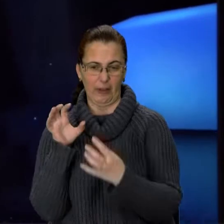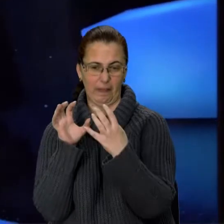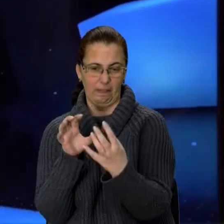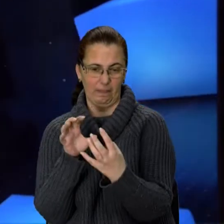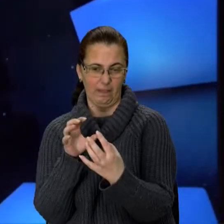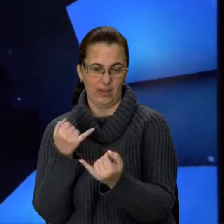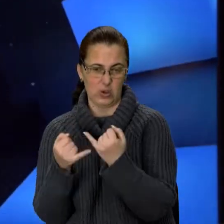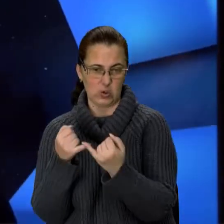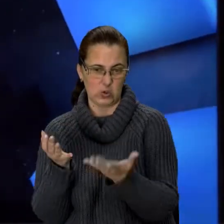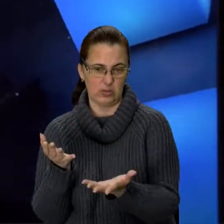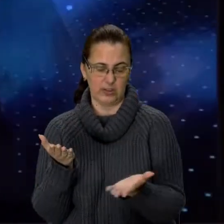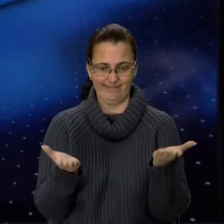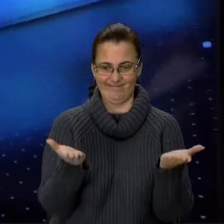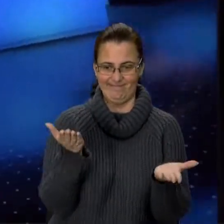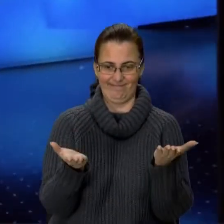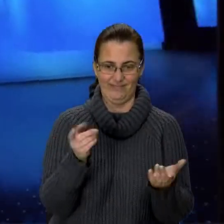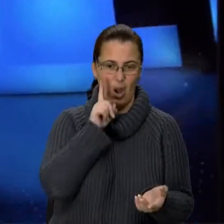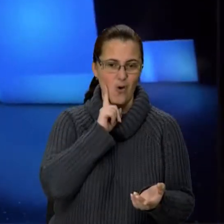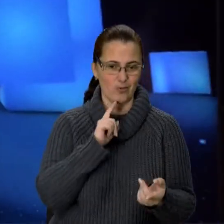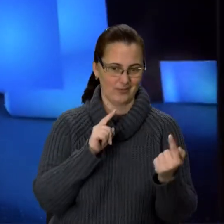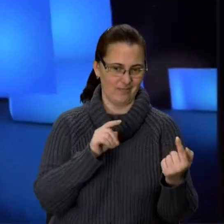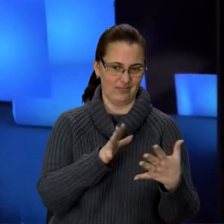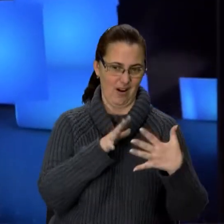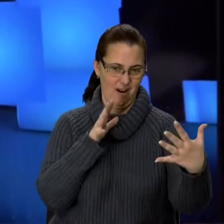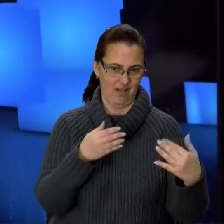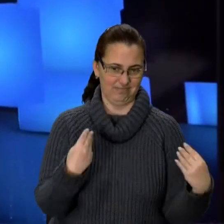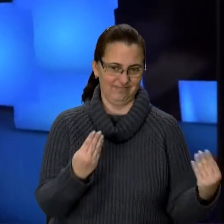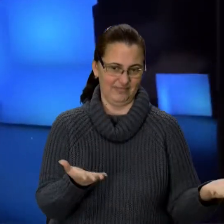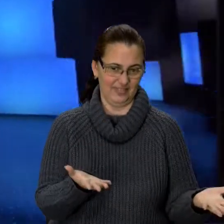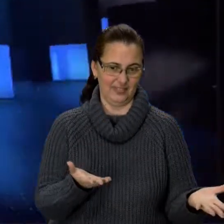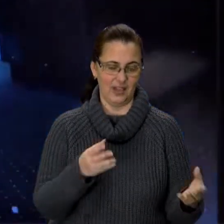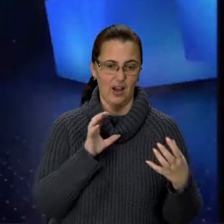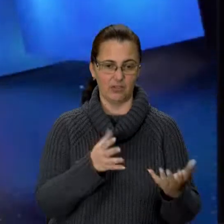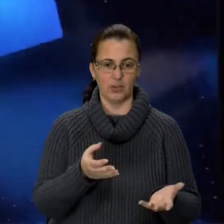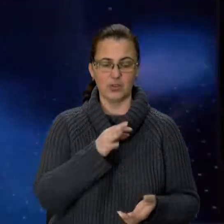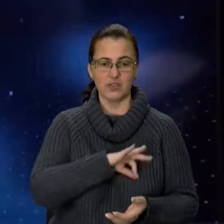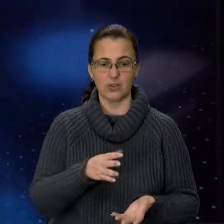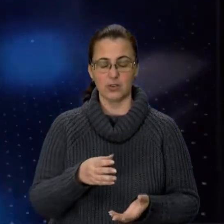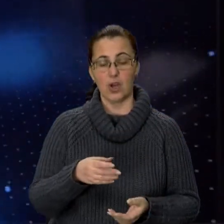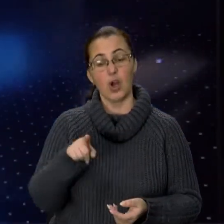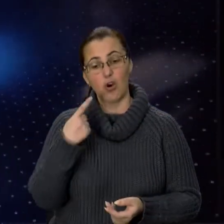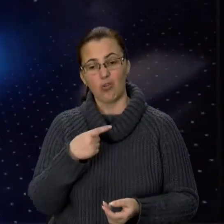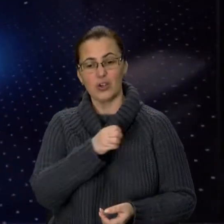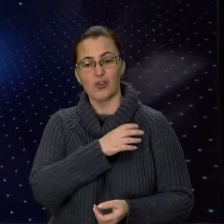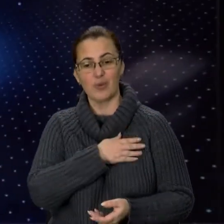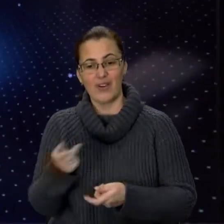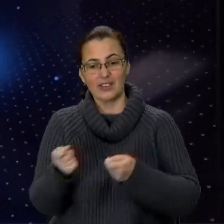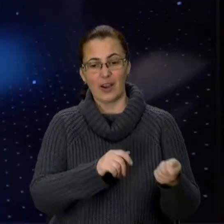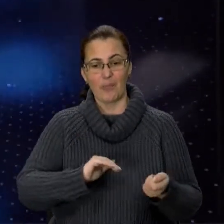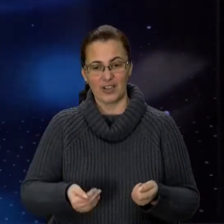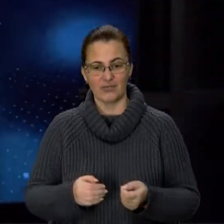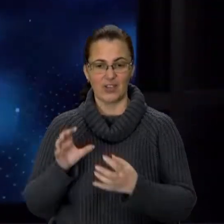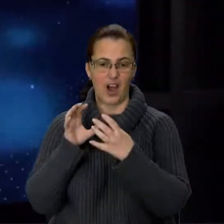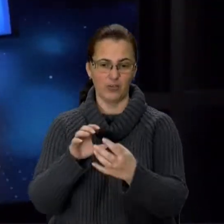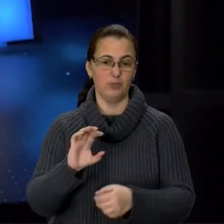апріорі якось підсвідомий, їй комфортніше почуватися в першій, ніж в другій. І завжди каже, що в приватних перевізників автобуси і ржаві.